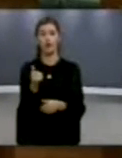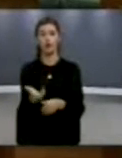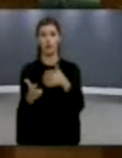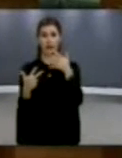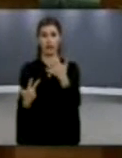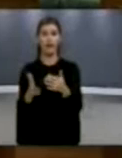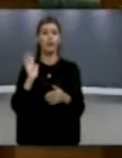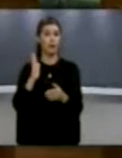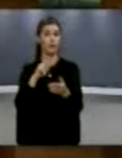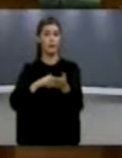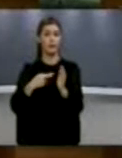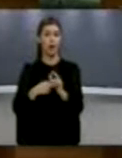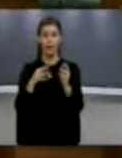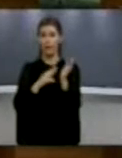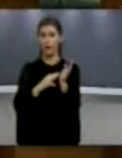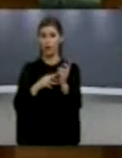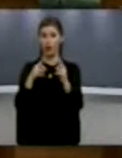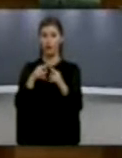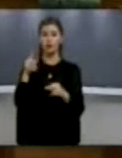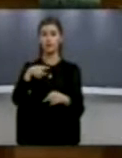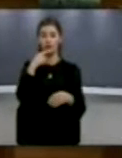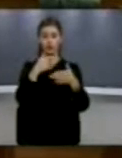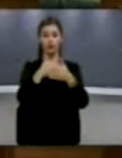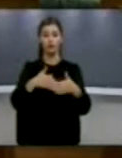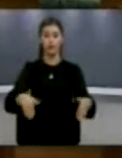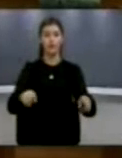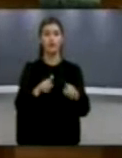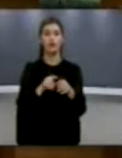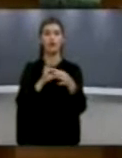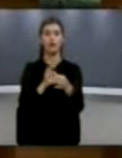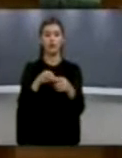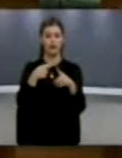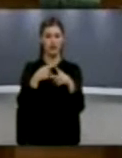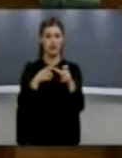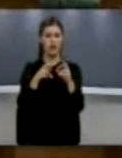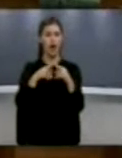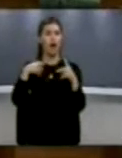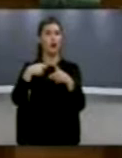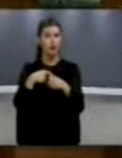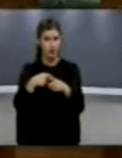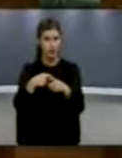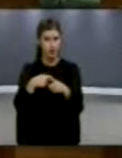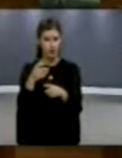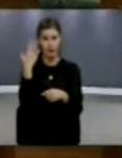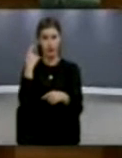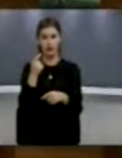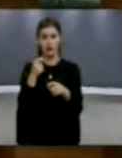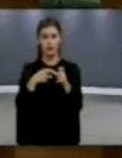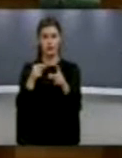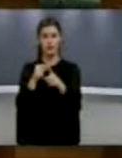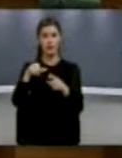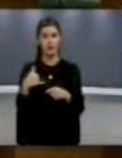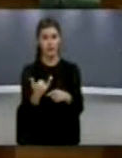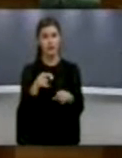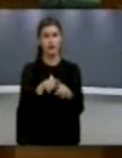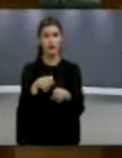thuët që territori Kosovës do të përkufizot nga via kufitare e kësakës brenda rësë fëjës, ashtu si shkanë qenë këto via kufitare